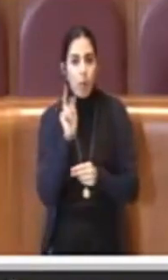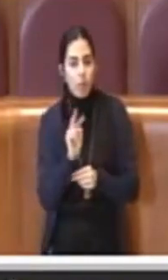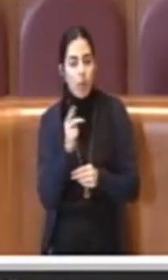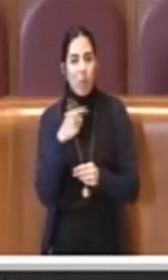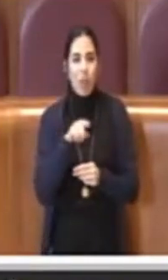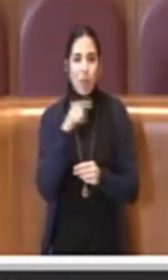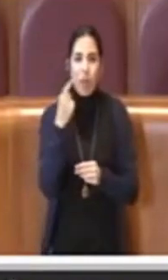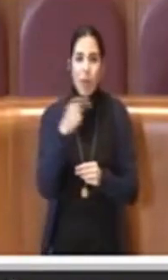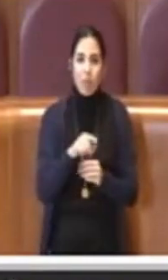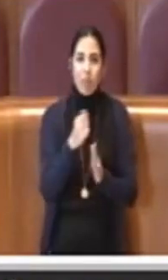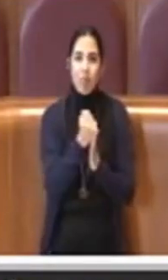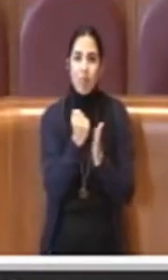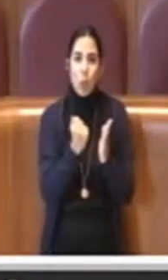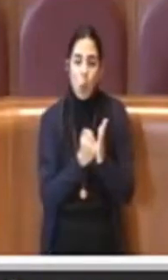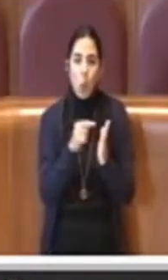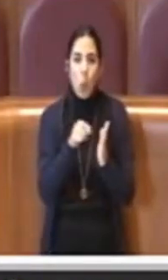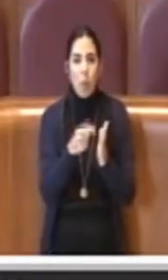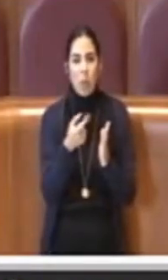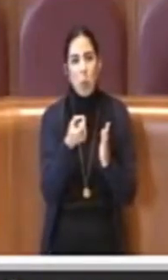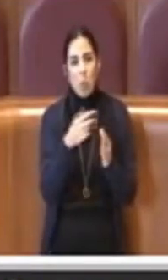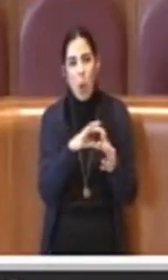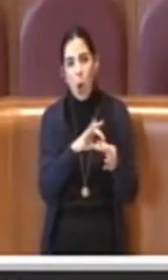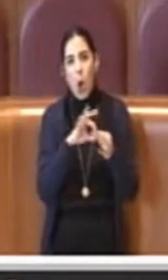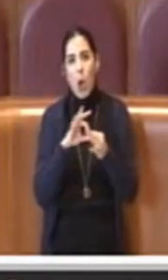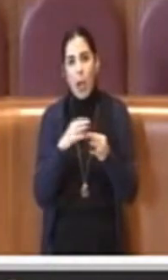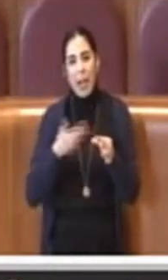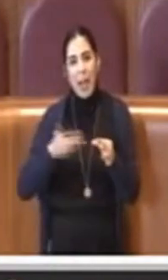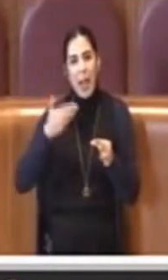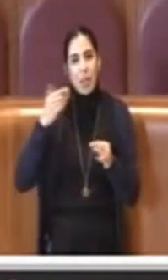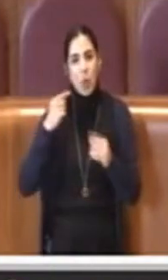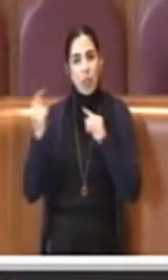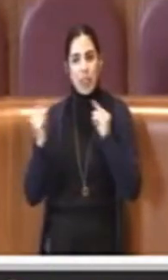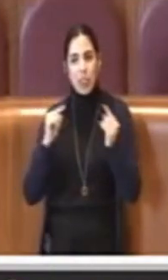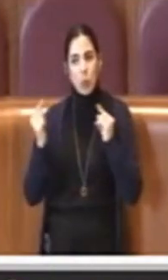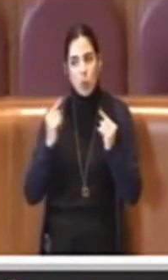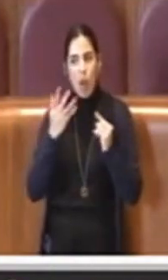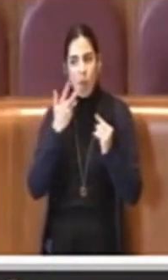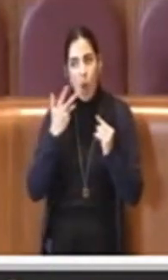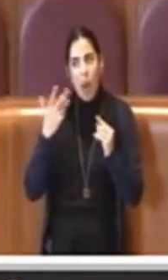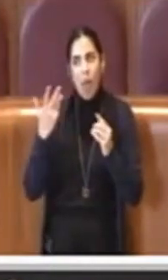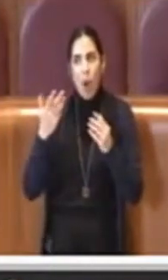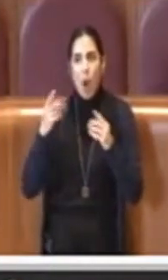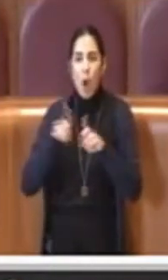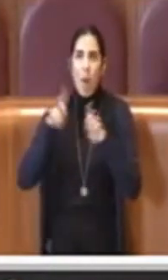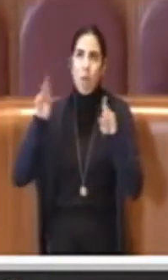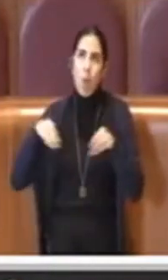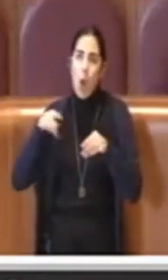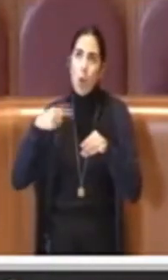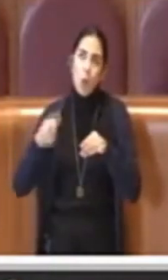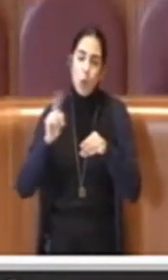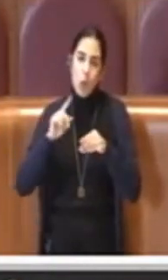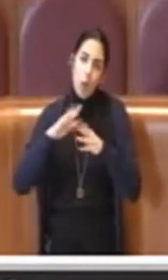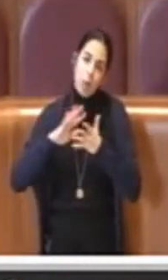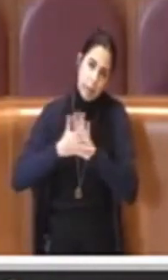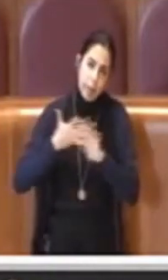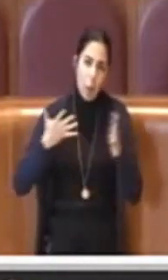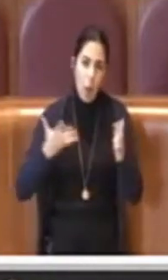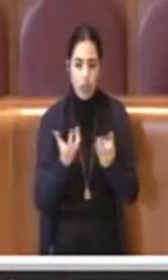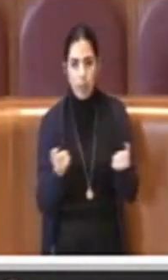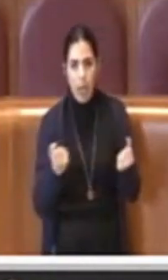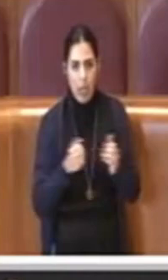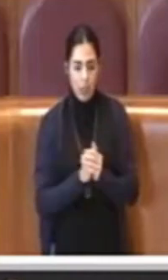continuità la discussione che abbiamo fatto e era giusto che si proseguisse. Insieme a questo ci sono sicuramente altri